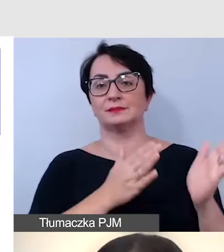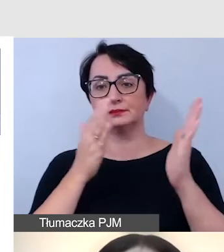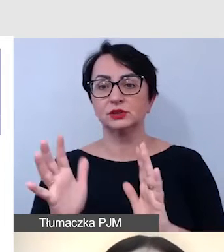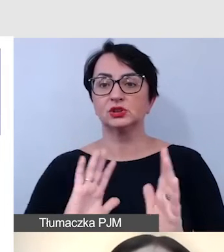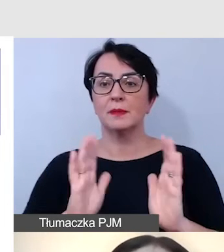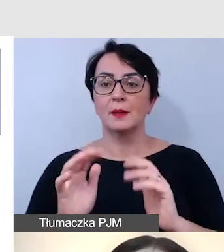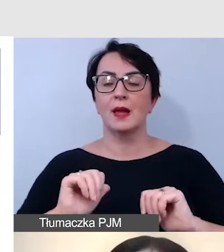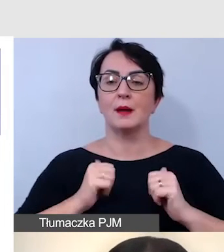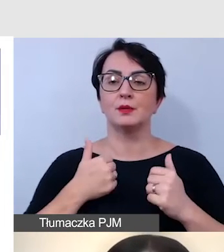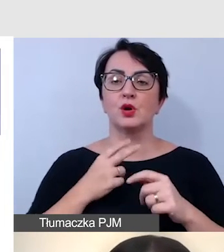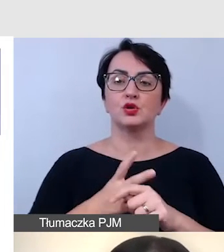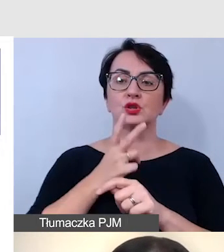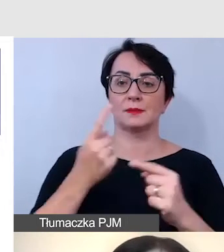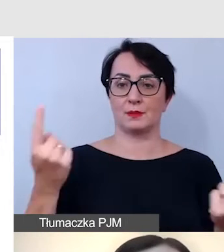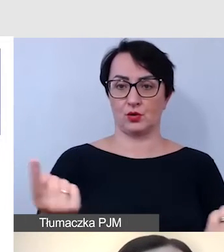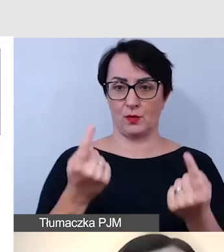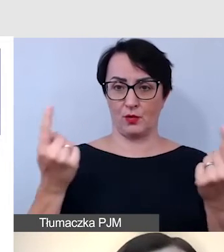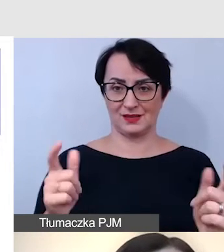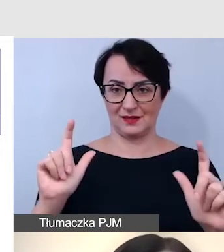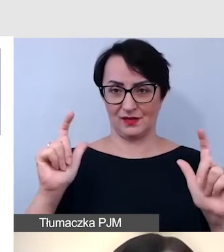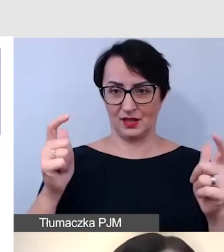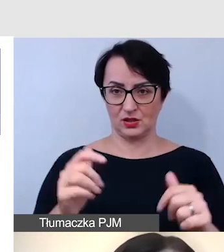dostępna była również promocja wydarzenia.